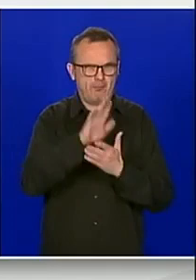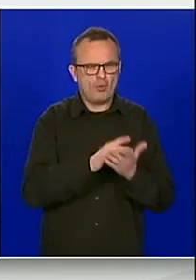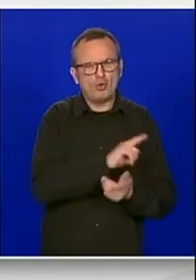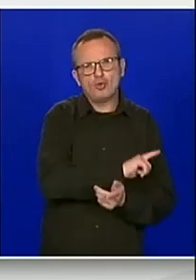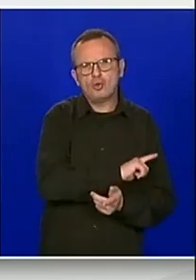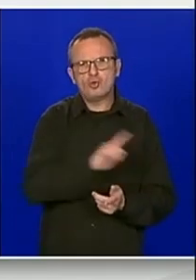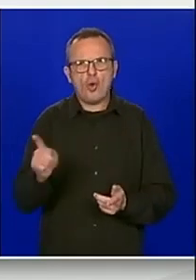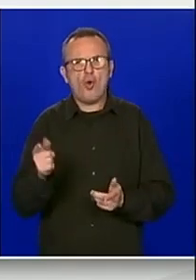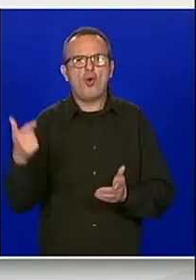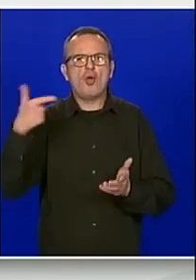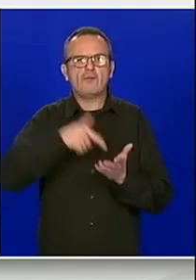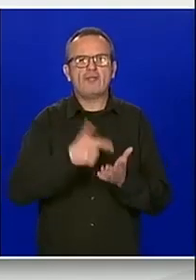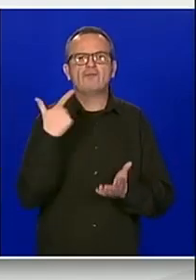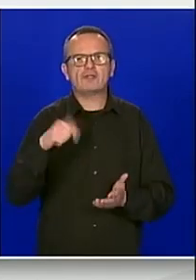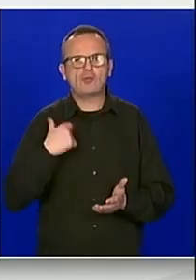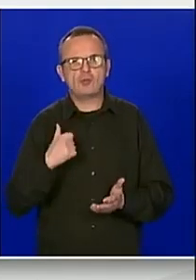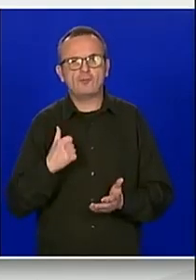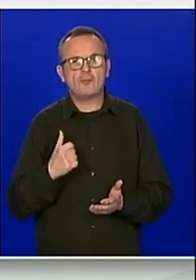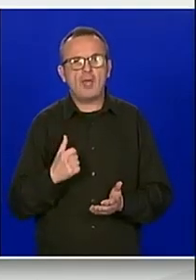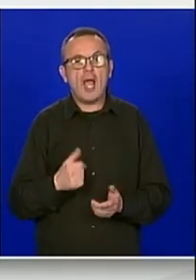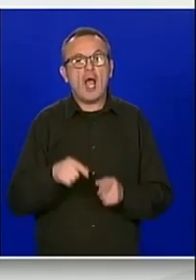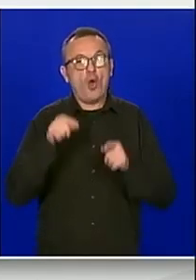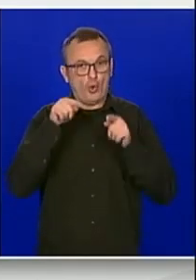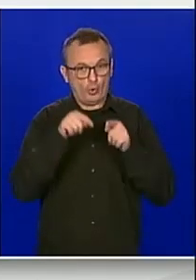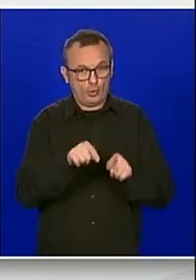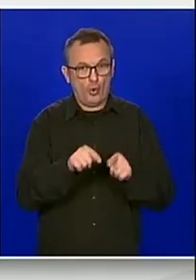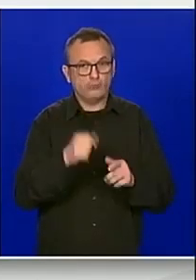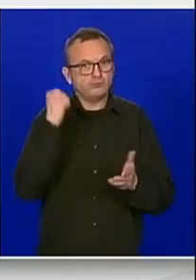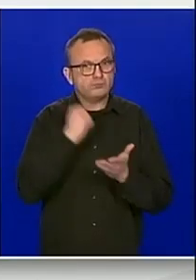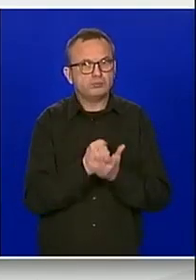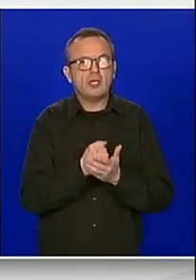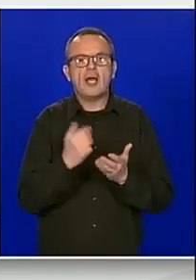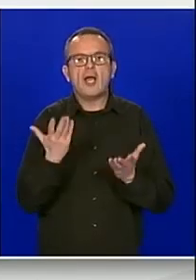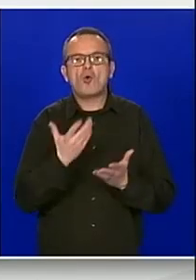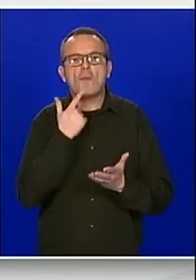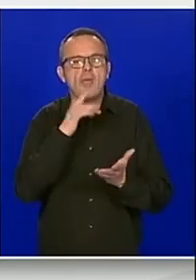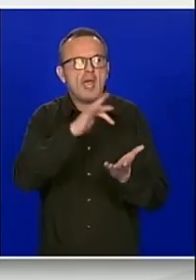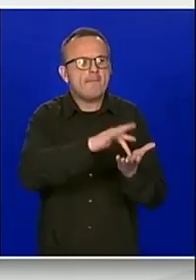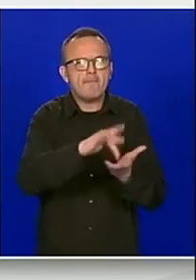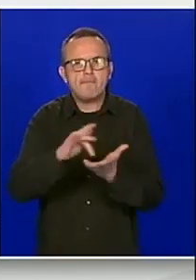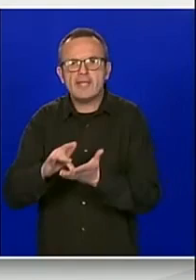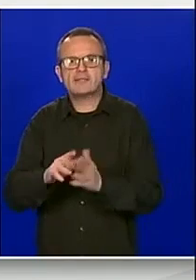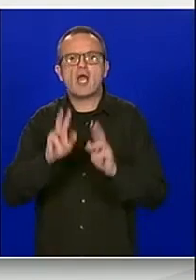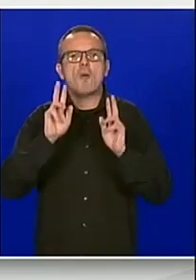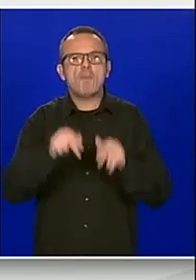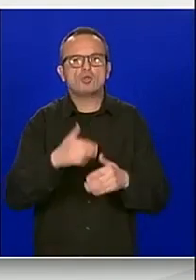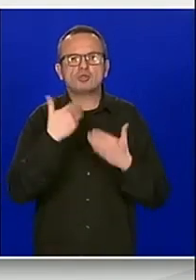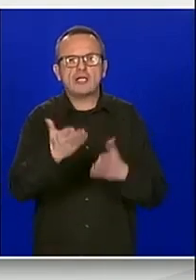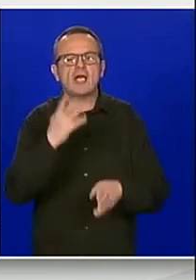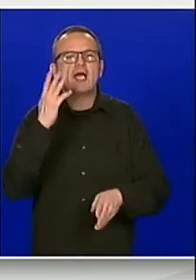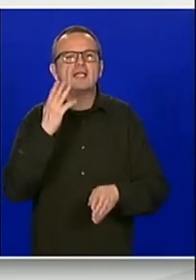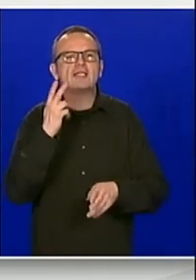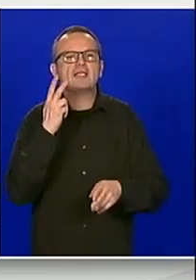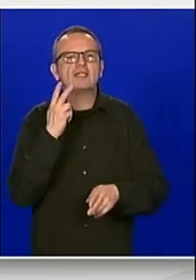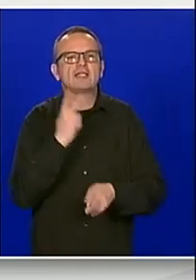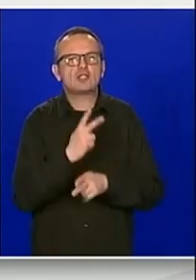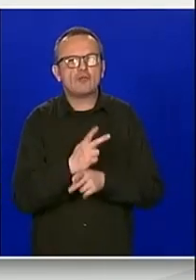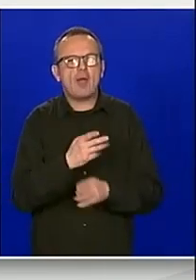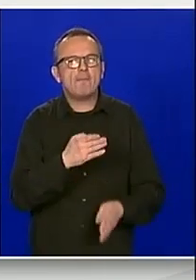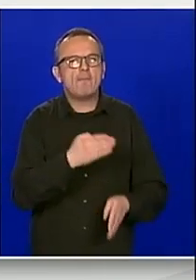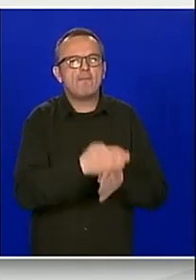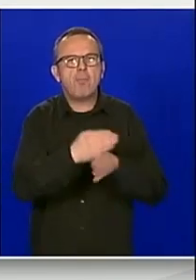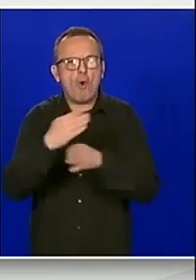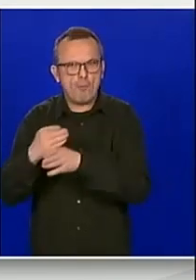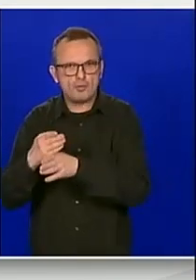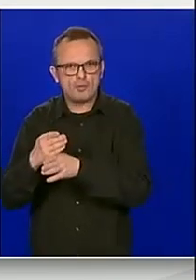prosinca 2020. godine. Njom su utvrđena područje na kojima se mogu dodjeljivati državne potpore, a koje će poticati gospodarski razvoj određenog